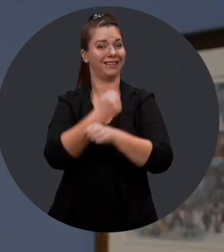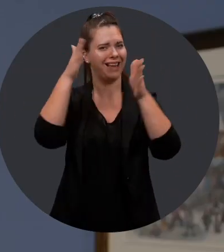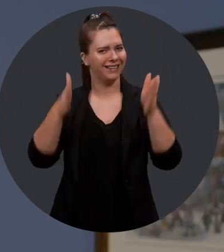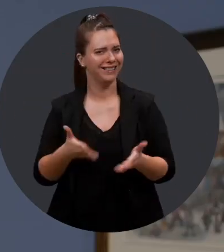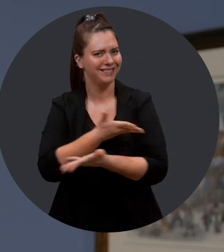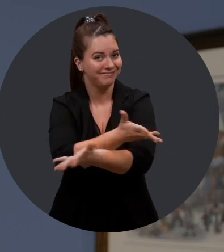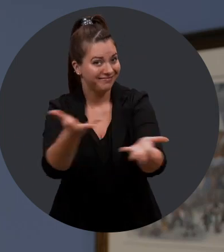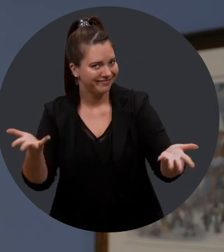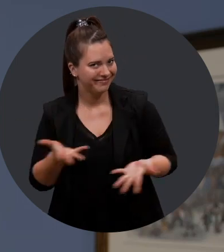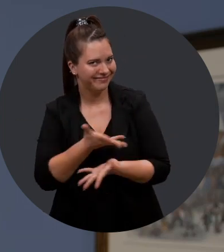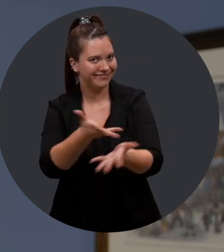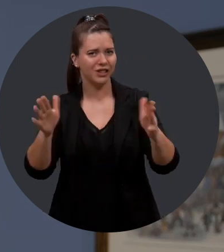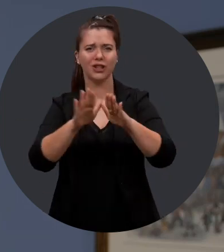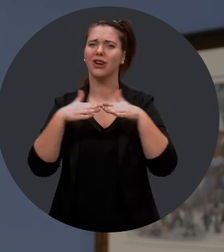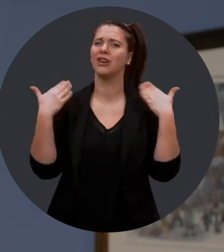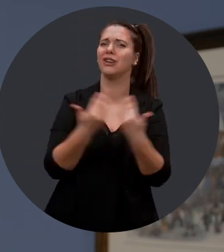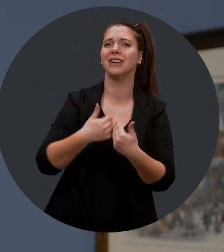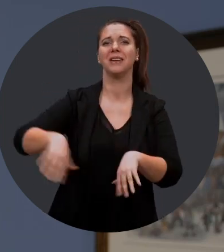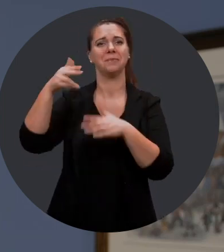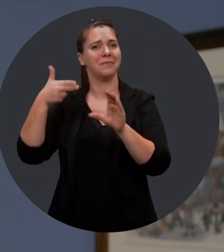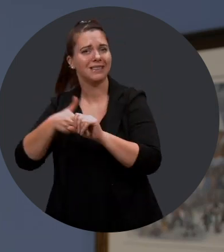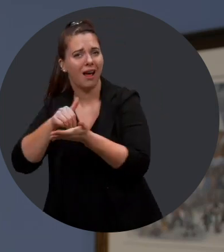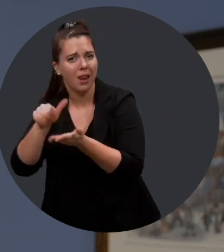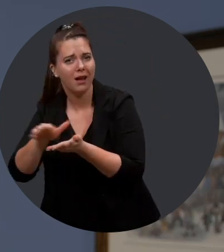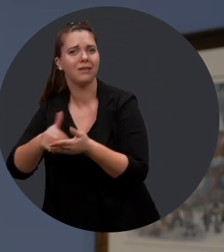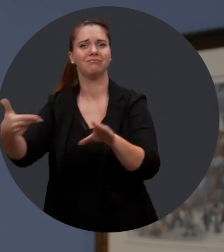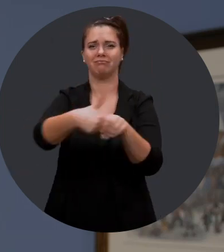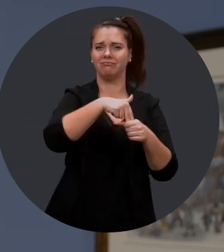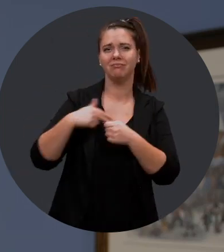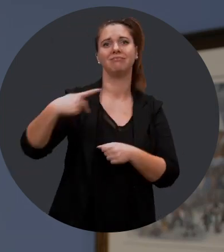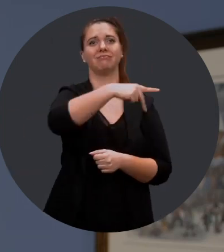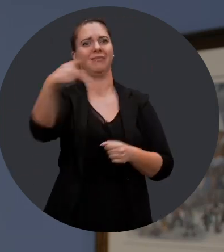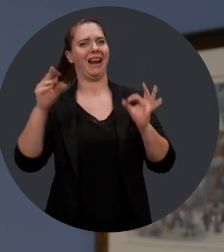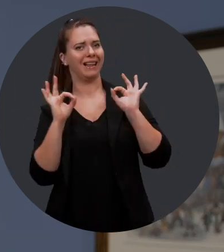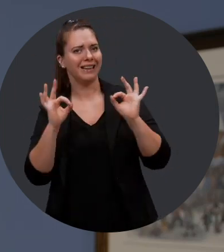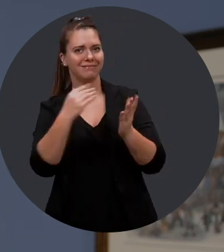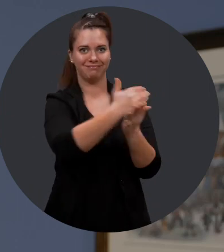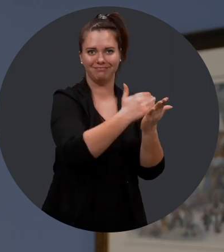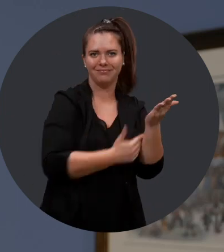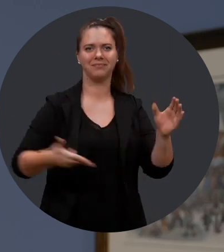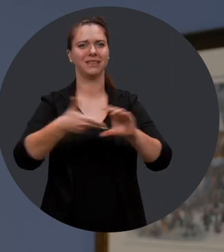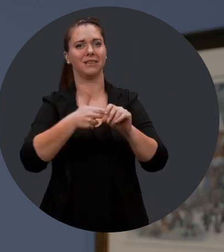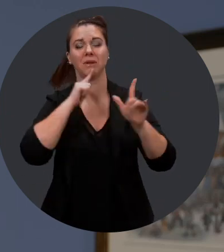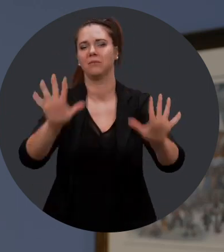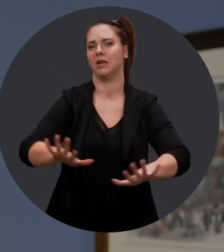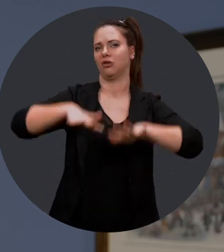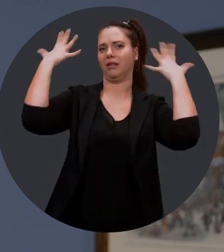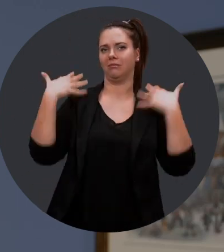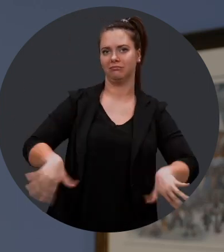les lauréates, ainsi que tous les lauréats et finalistes, qui se sont démarqués par la qualité de leur candidature et par leur